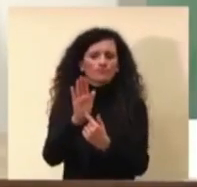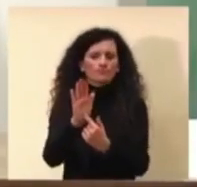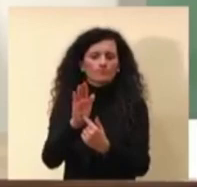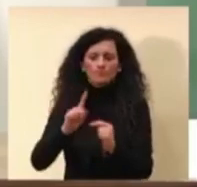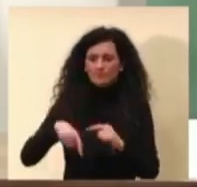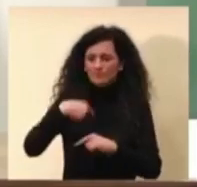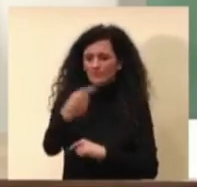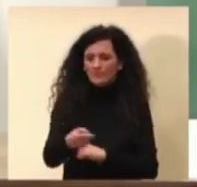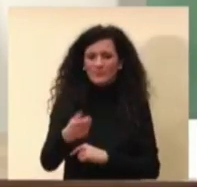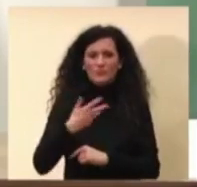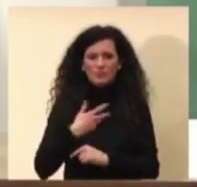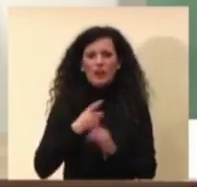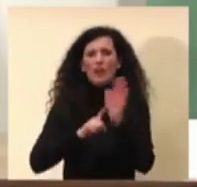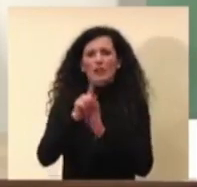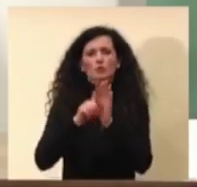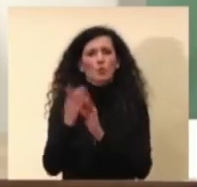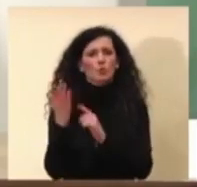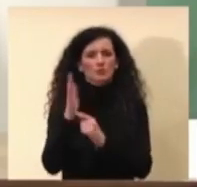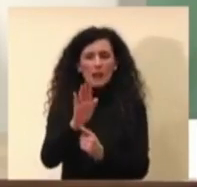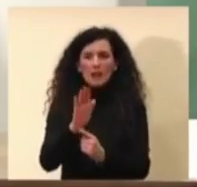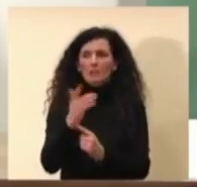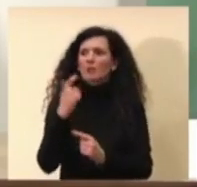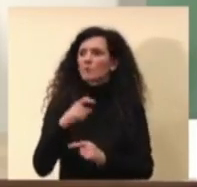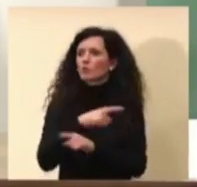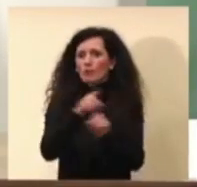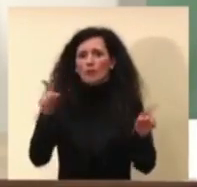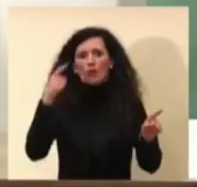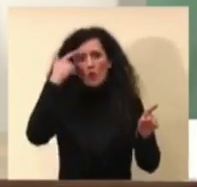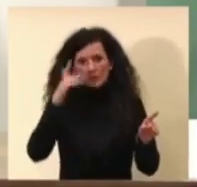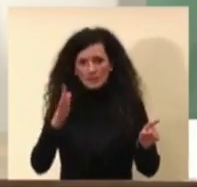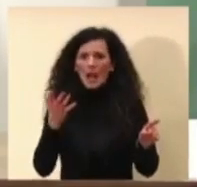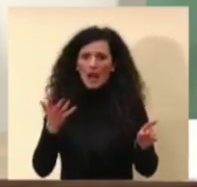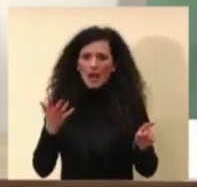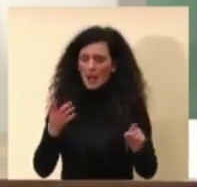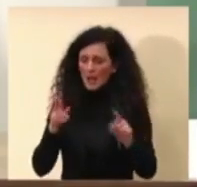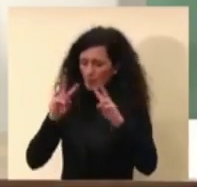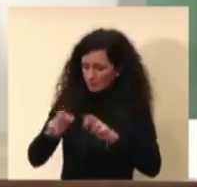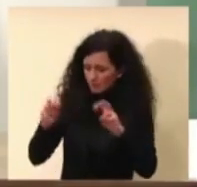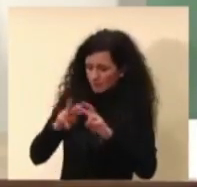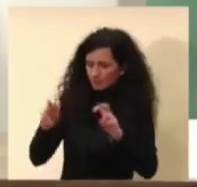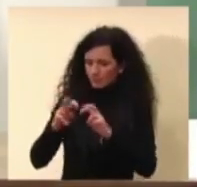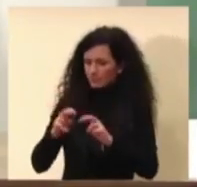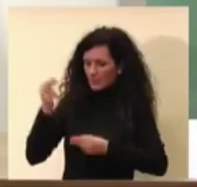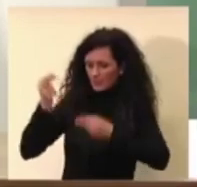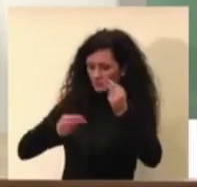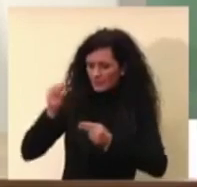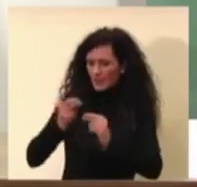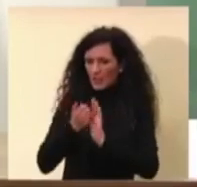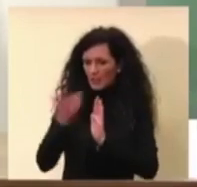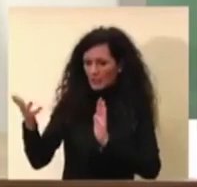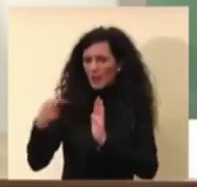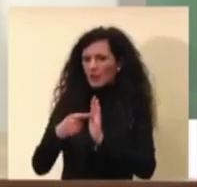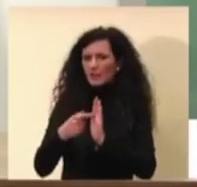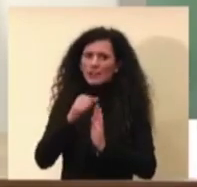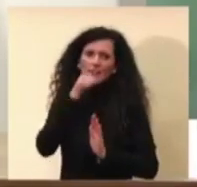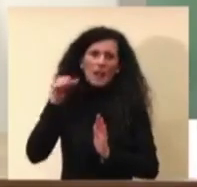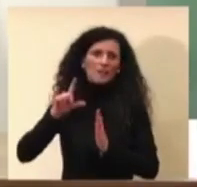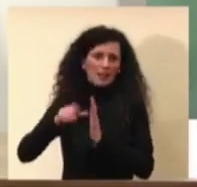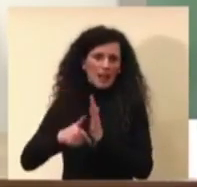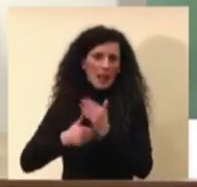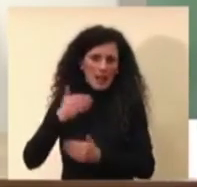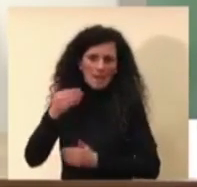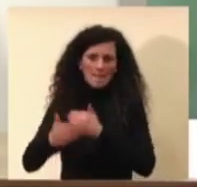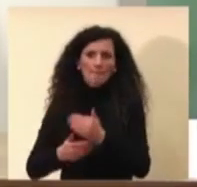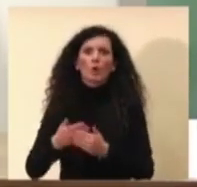prossimi giorni perché voi sapete che sequenziare tutto richiede dei tempi non è un esame esattamente immediato e